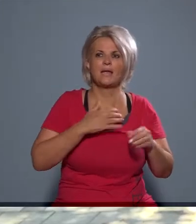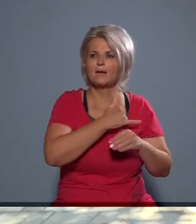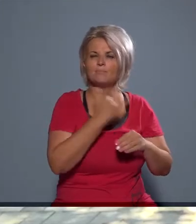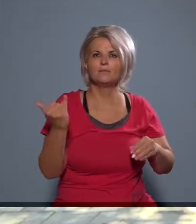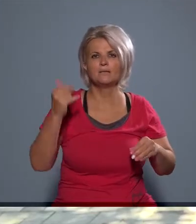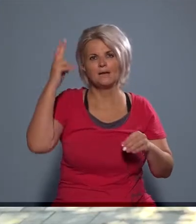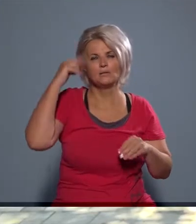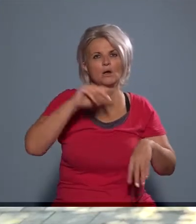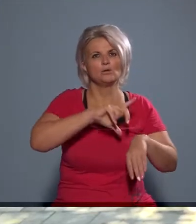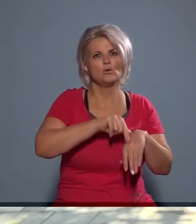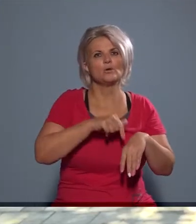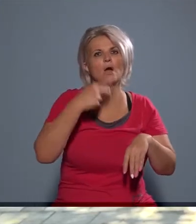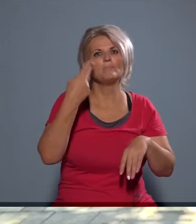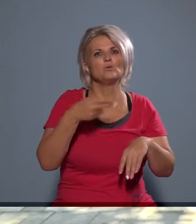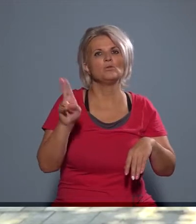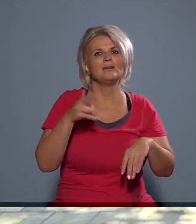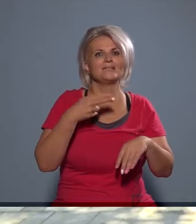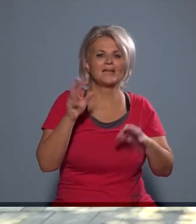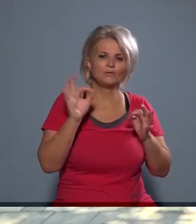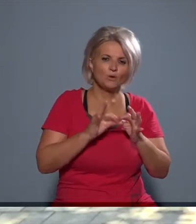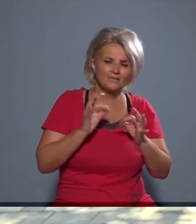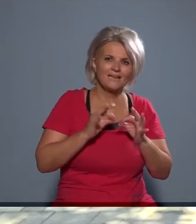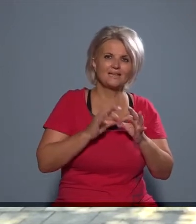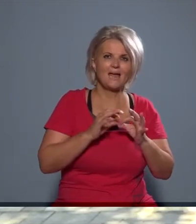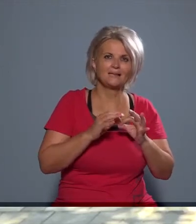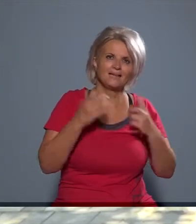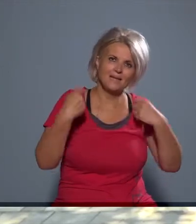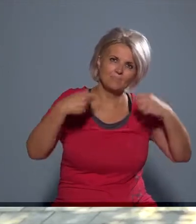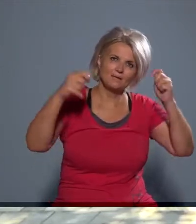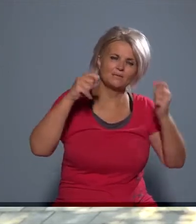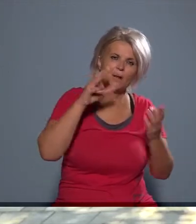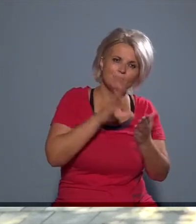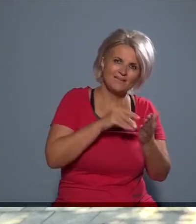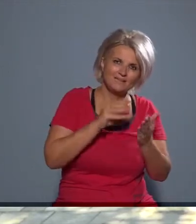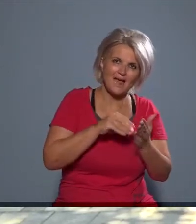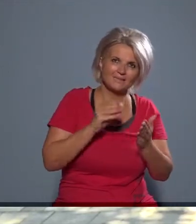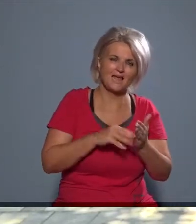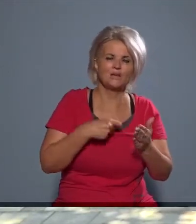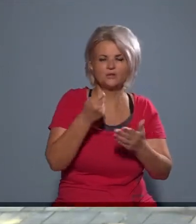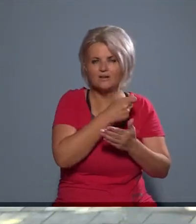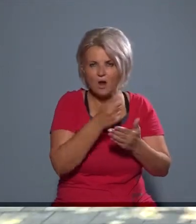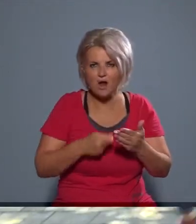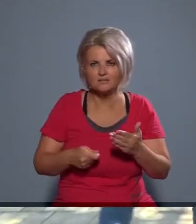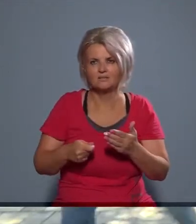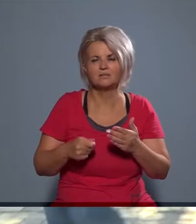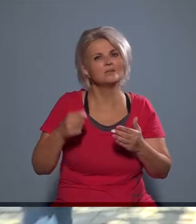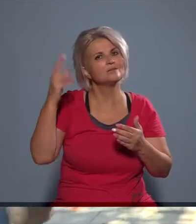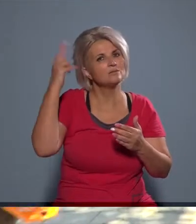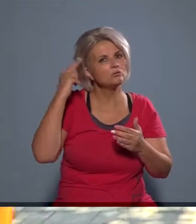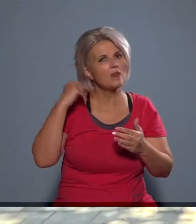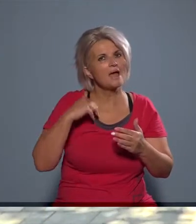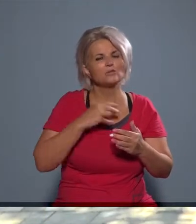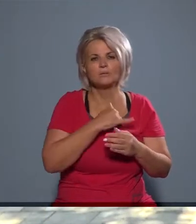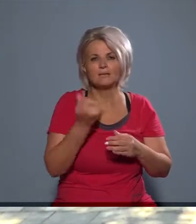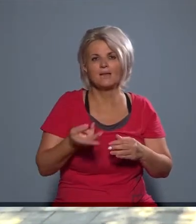gyakorlatilag minden tanóra, művészettörténet, építészet, mintázás, rajzi tanulmányok,